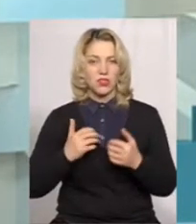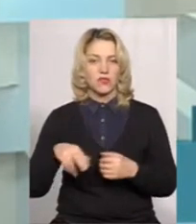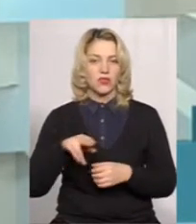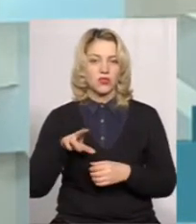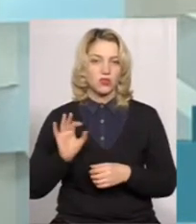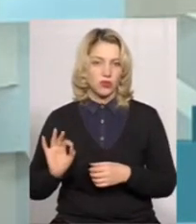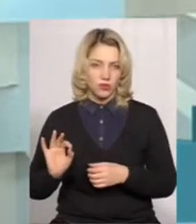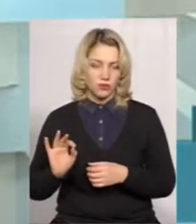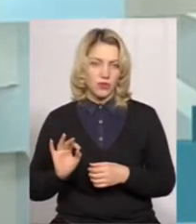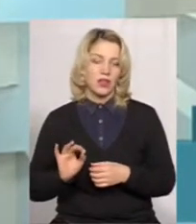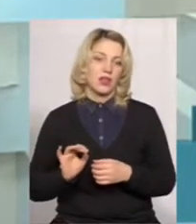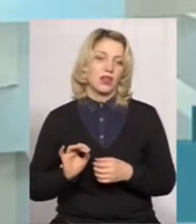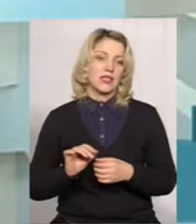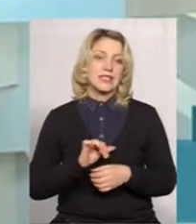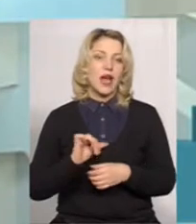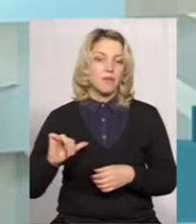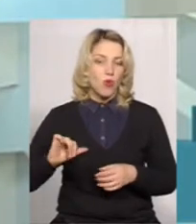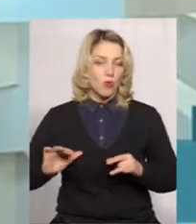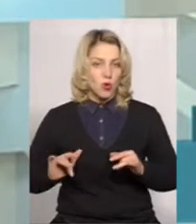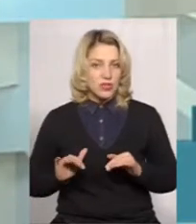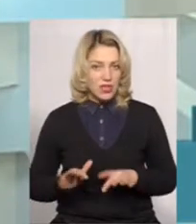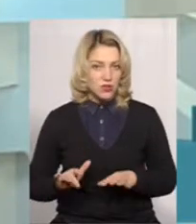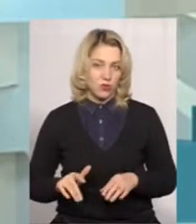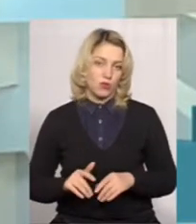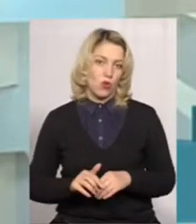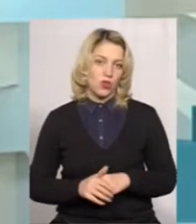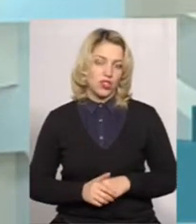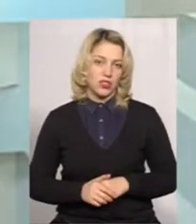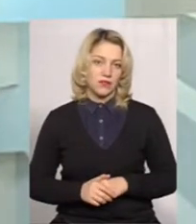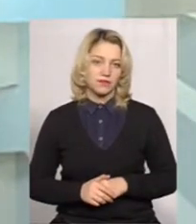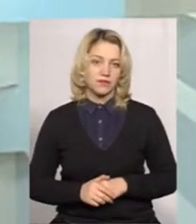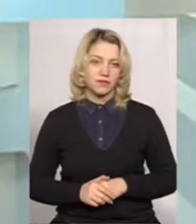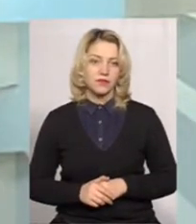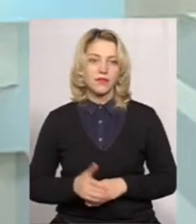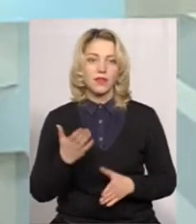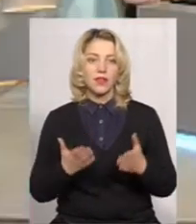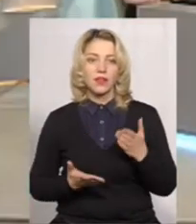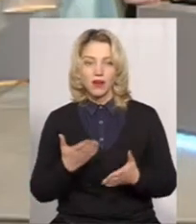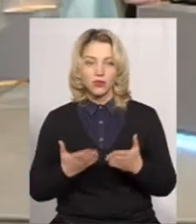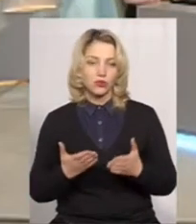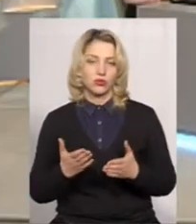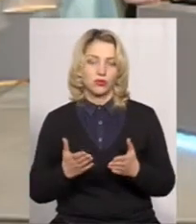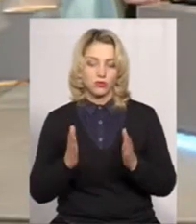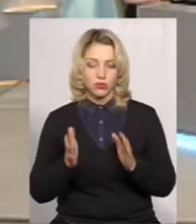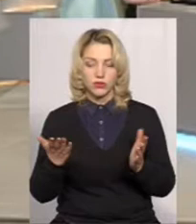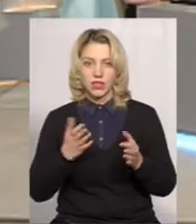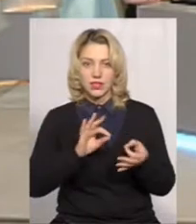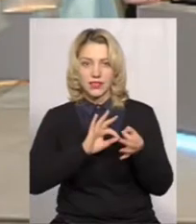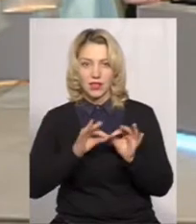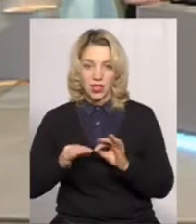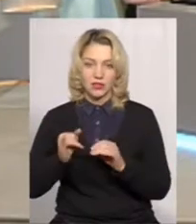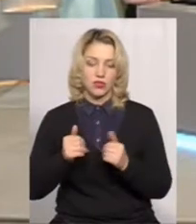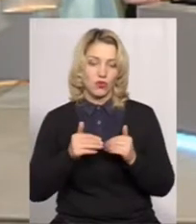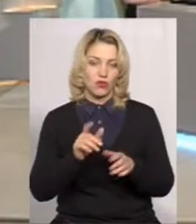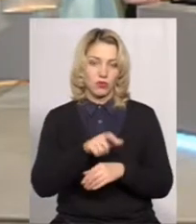щодо самого процесу проходження. Якщо будуть певні складності у